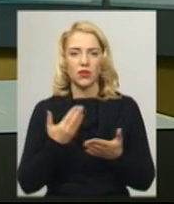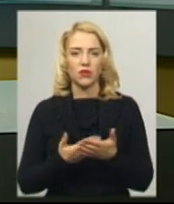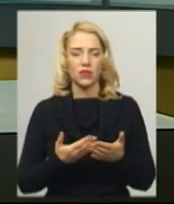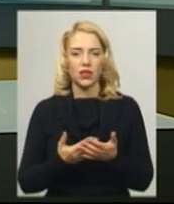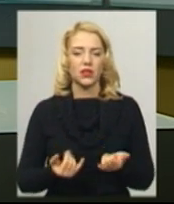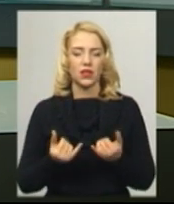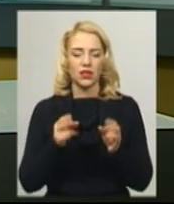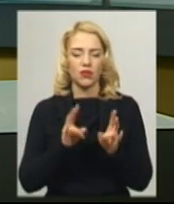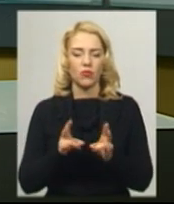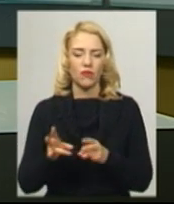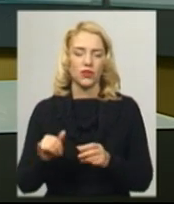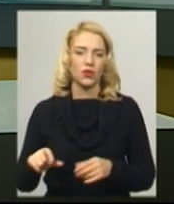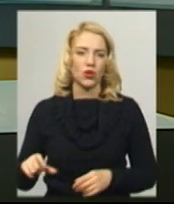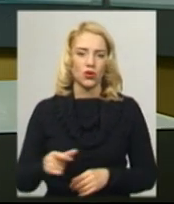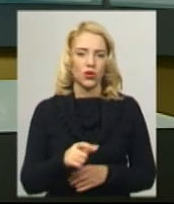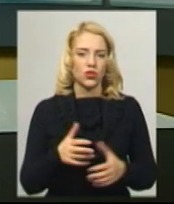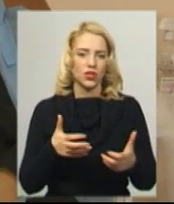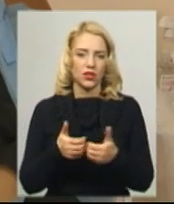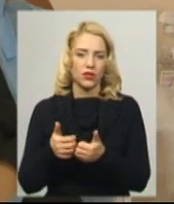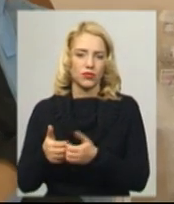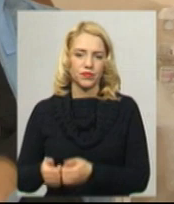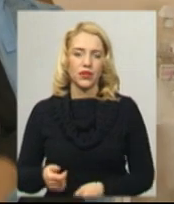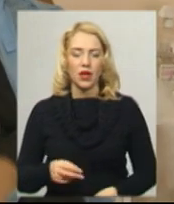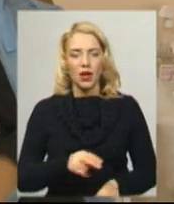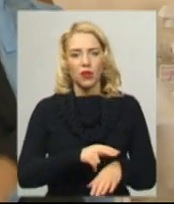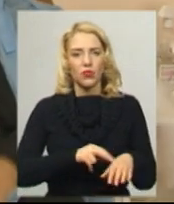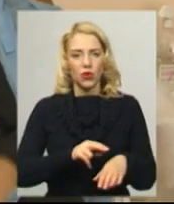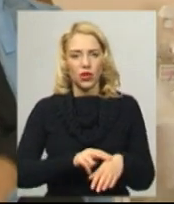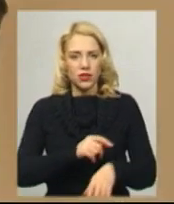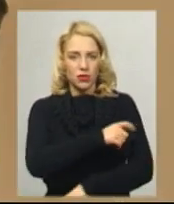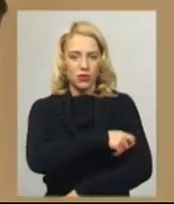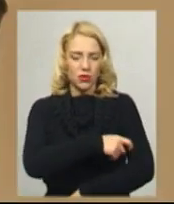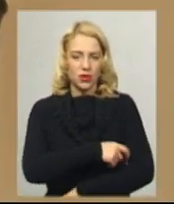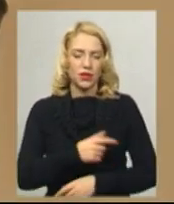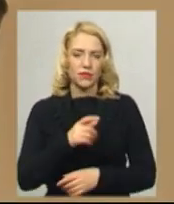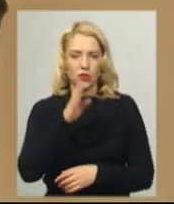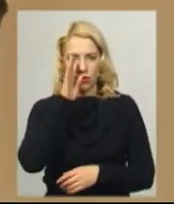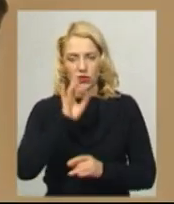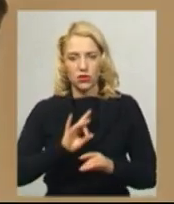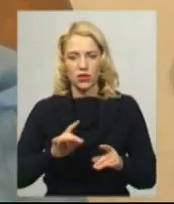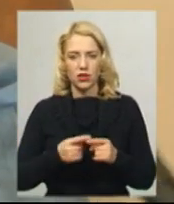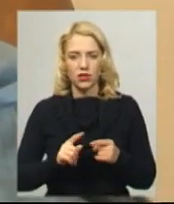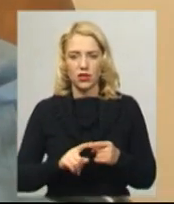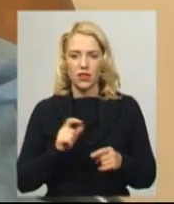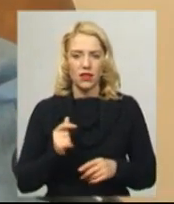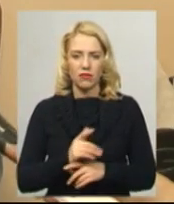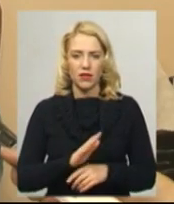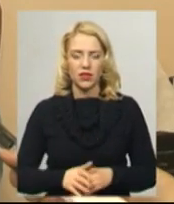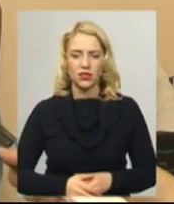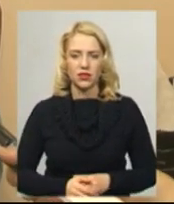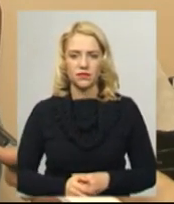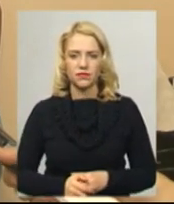травмованих у дорожньо-транспортних пригодах. Патрульний поліцейський Микола Харчук сьогодні не вперше здає кров. Добровільно,